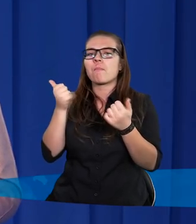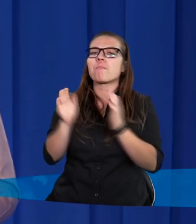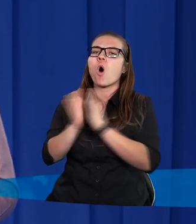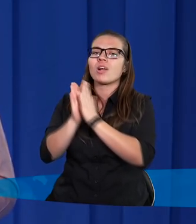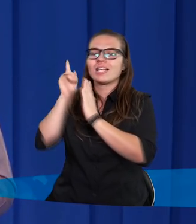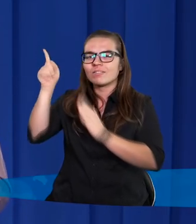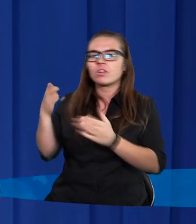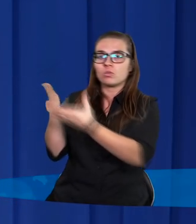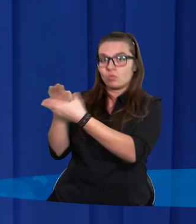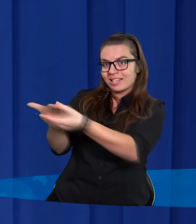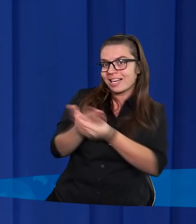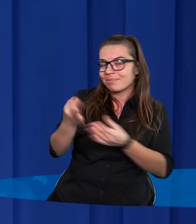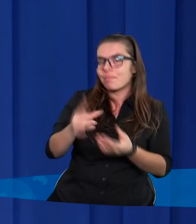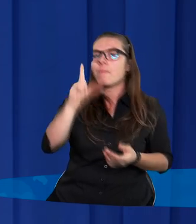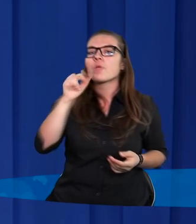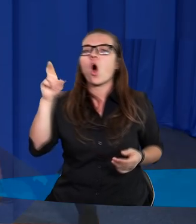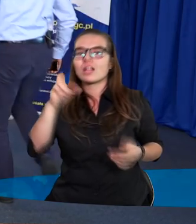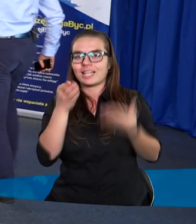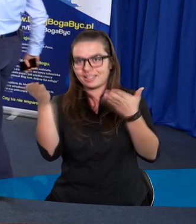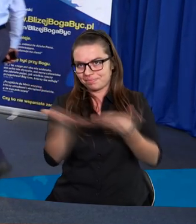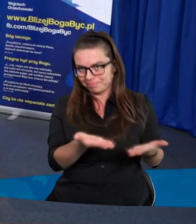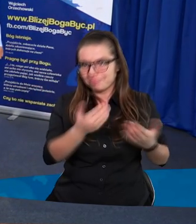zapraszam już Piotrka.